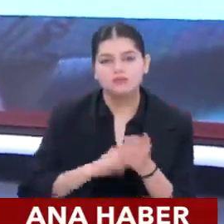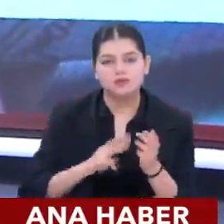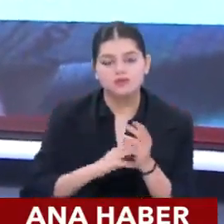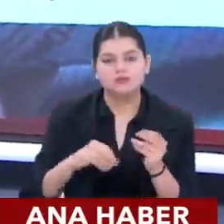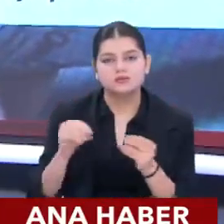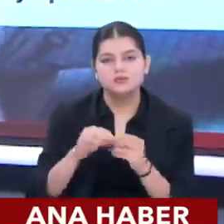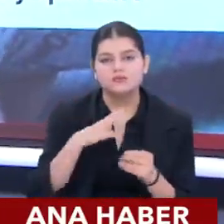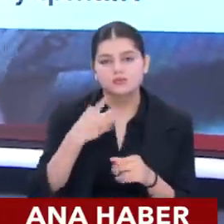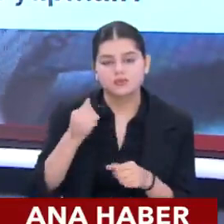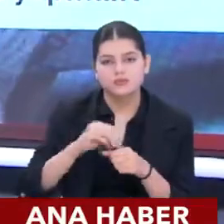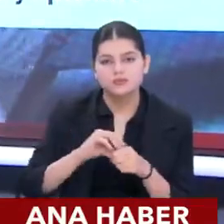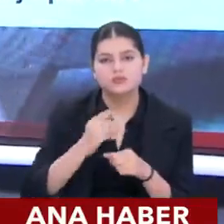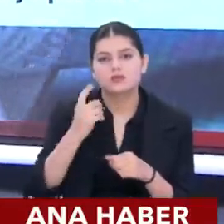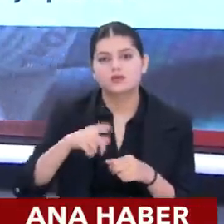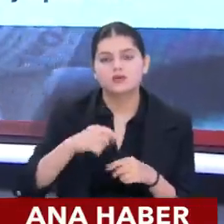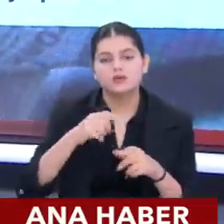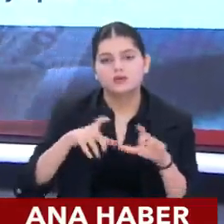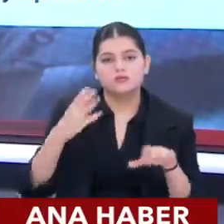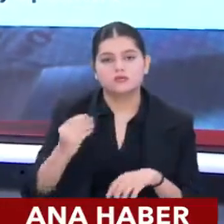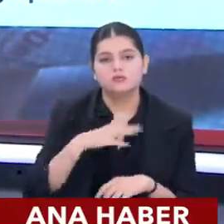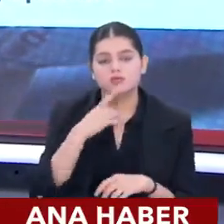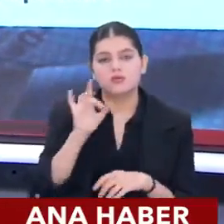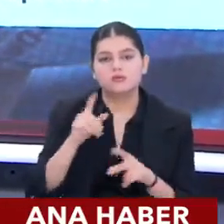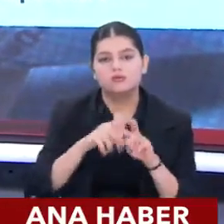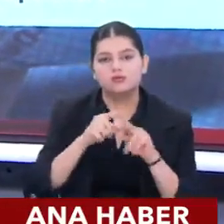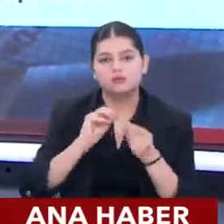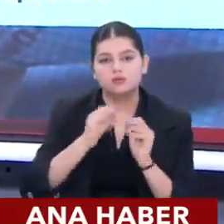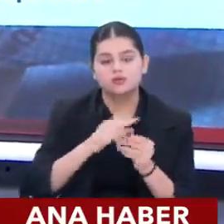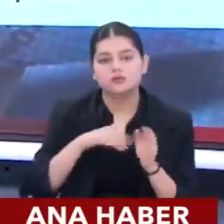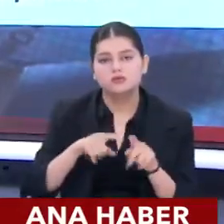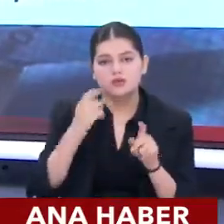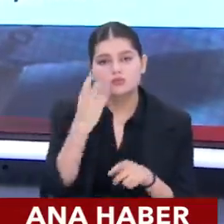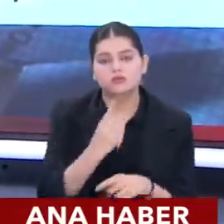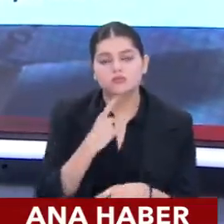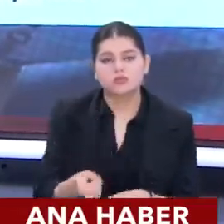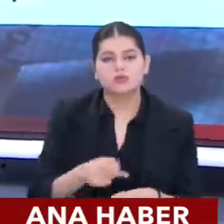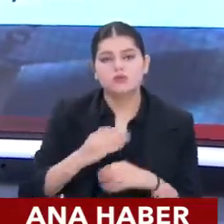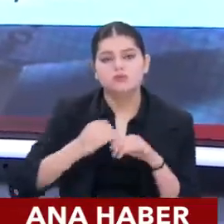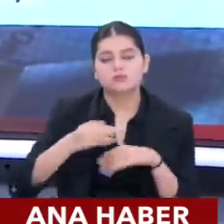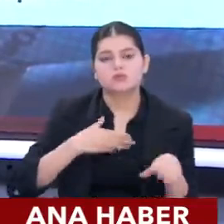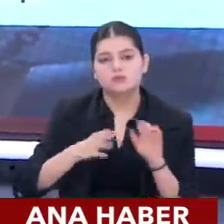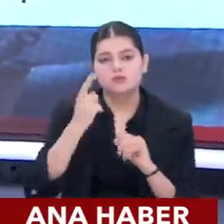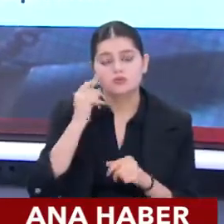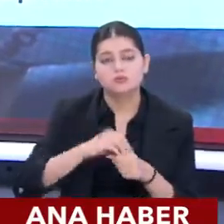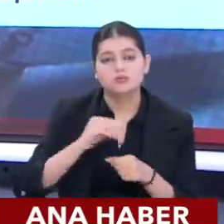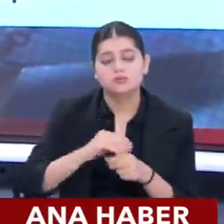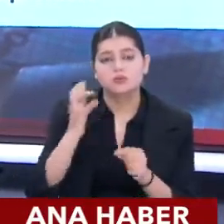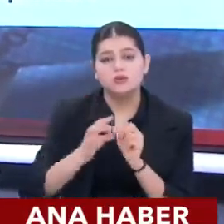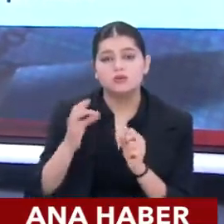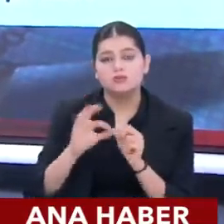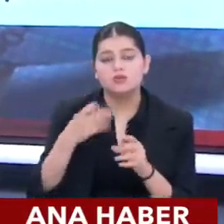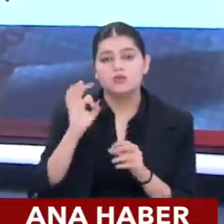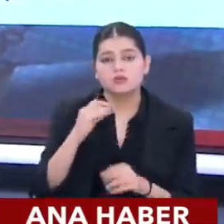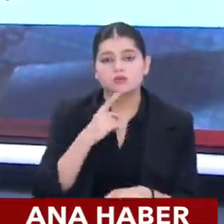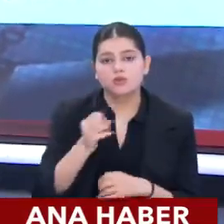vergilere etkisi var. O da keseleri etkileyecek. Dolayısıyla orta vadeli programı da takip etmek, önümüzü görmek açısından ekonomik